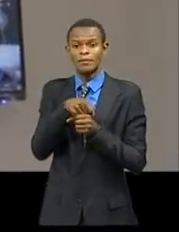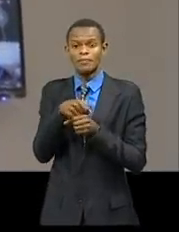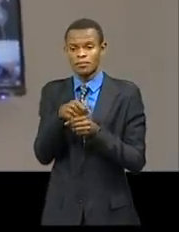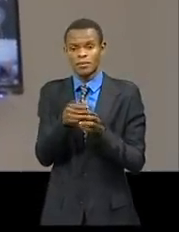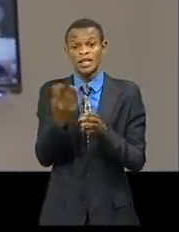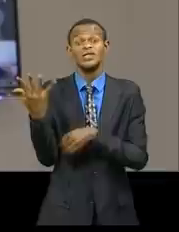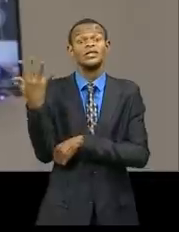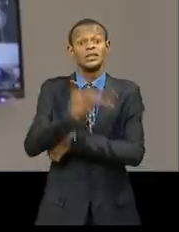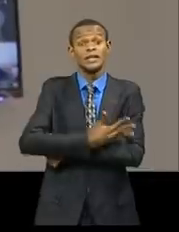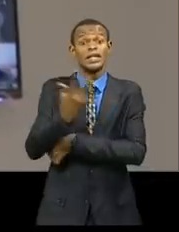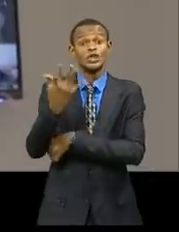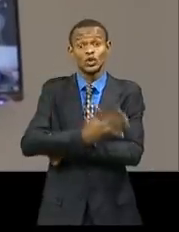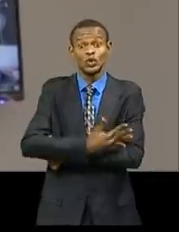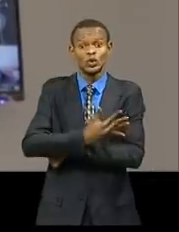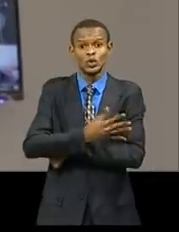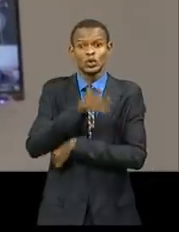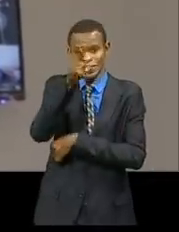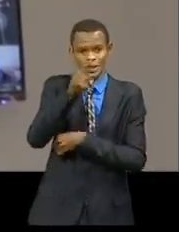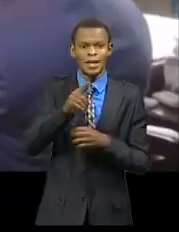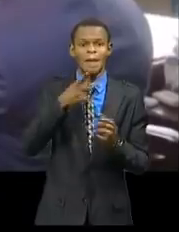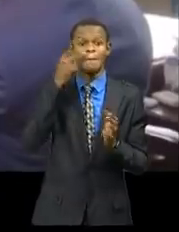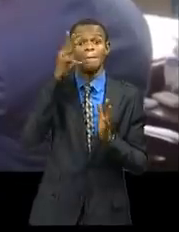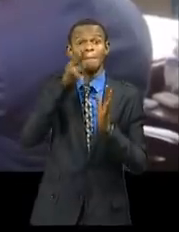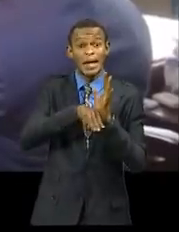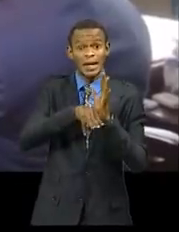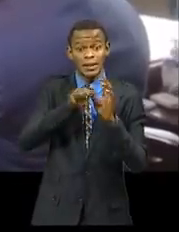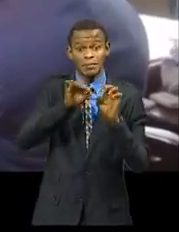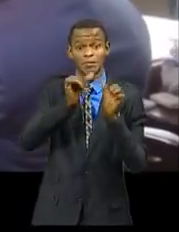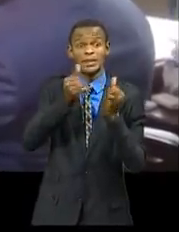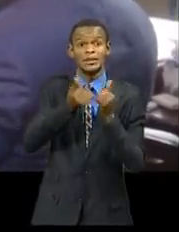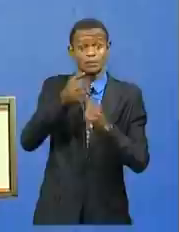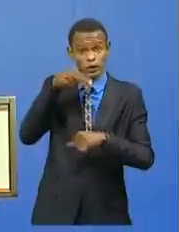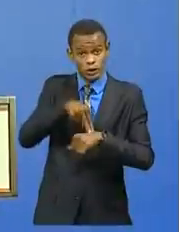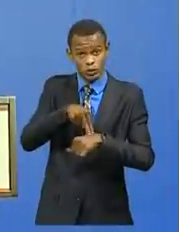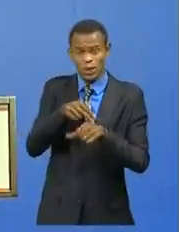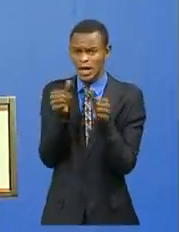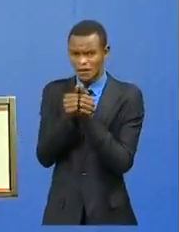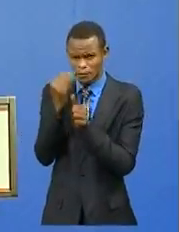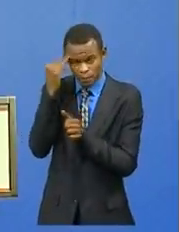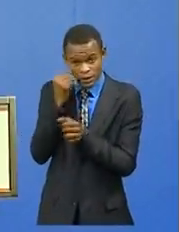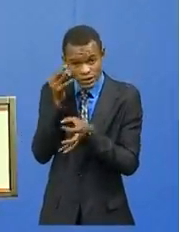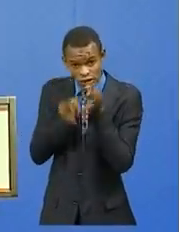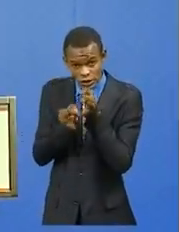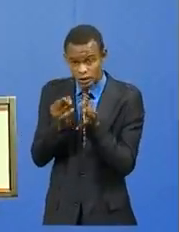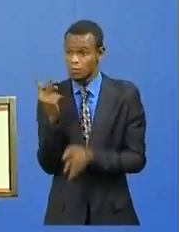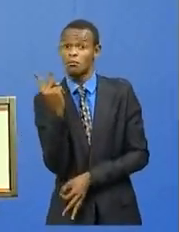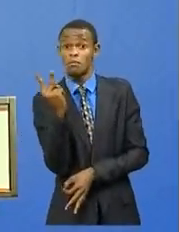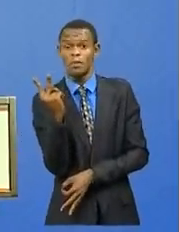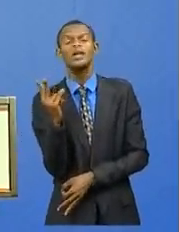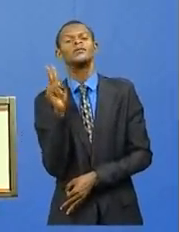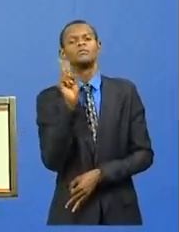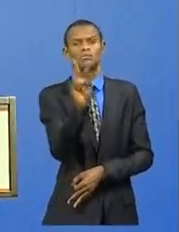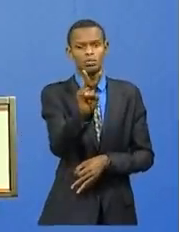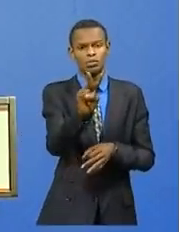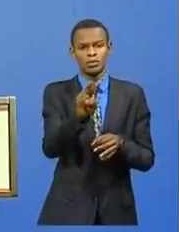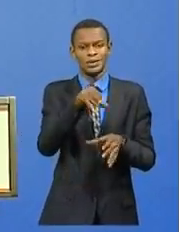nationale et ancien combattant, ainsi que celle de la Justice et garde de Sceaux devant la Commission Défense et Sécurité